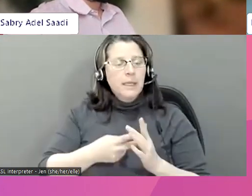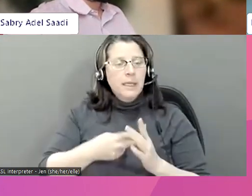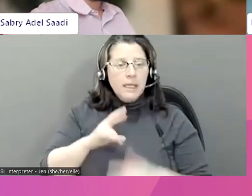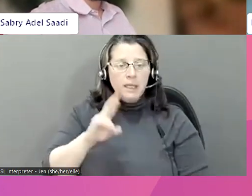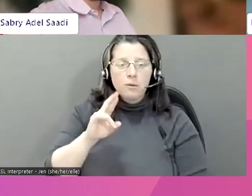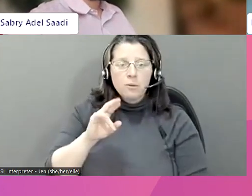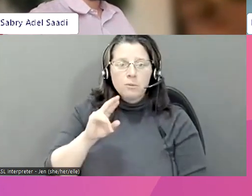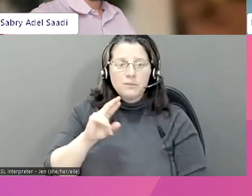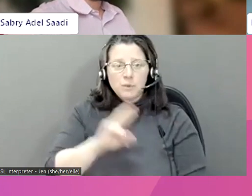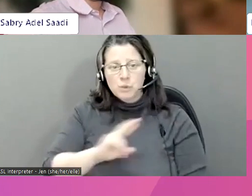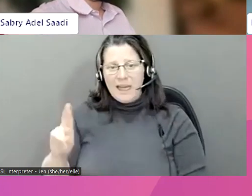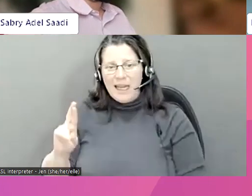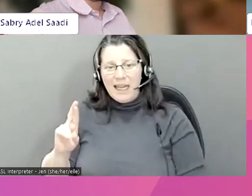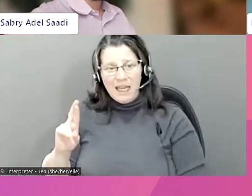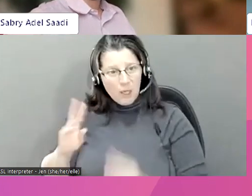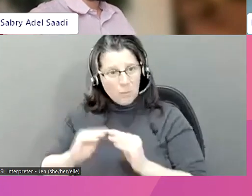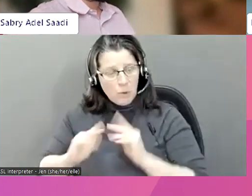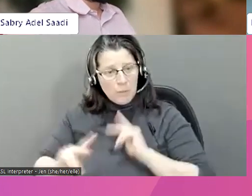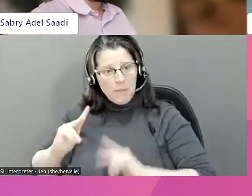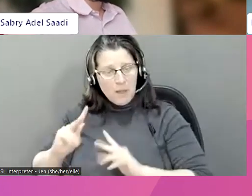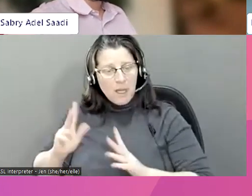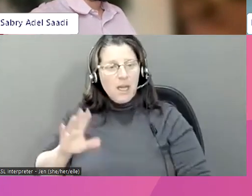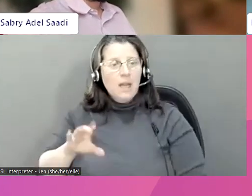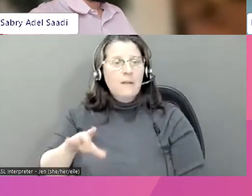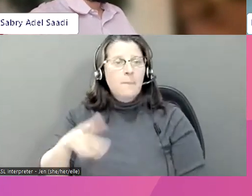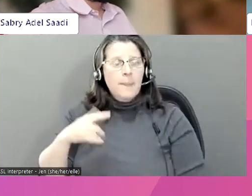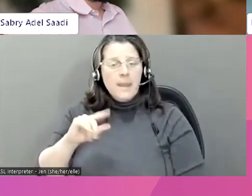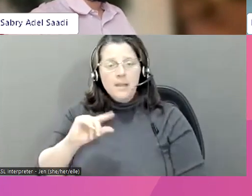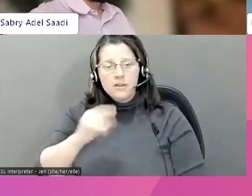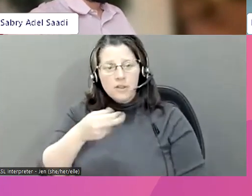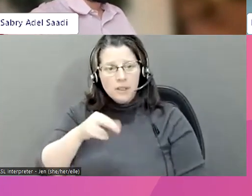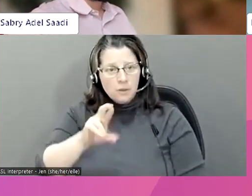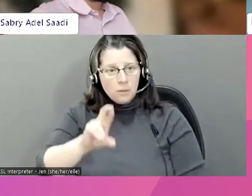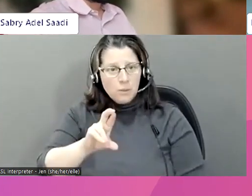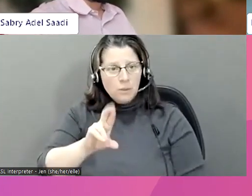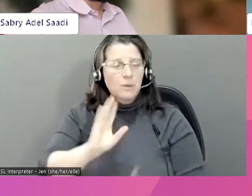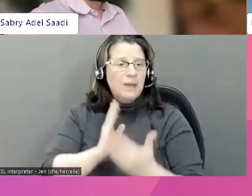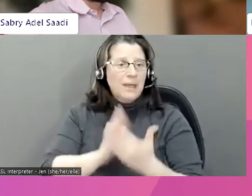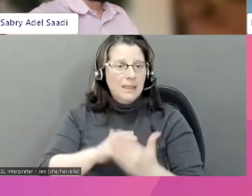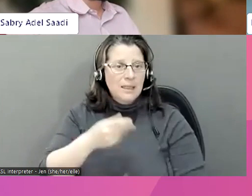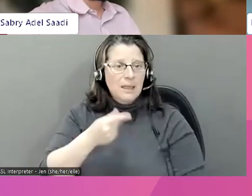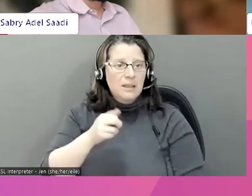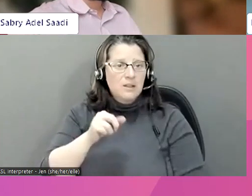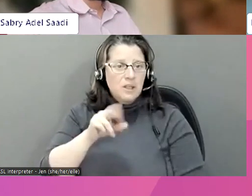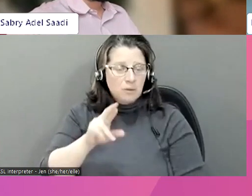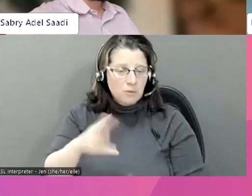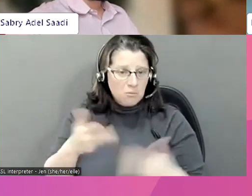l'atmosphère politique, à savoir la montée de l